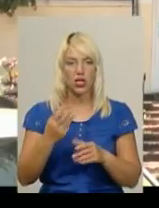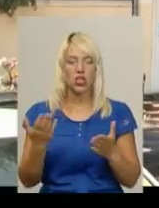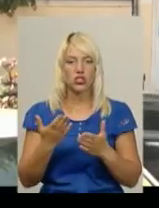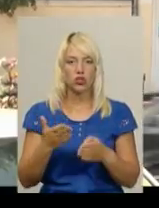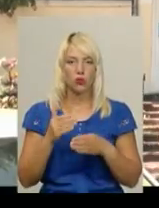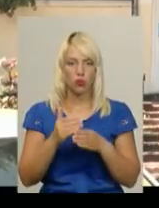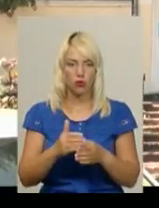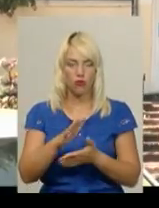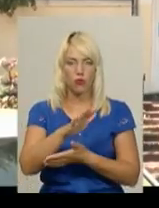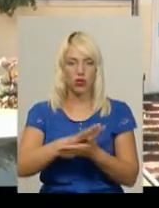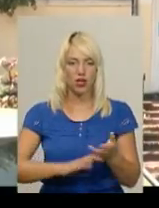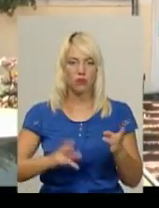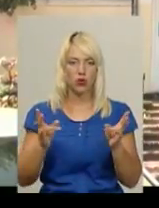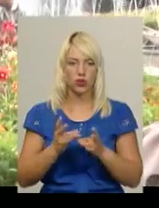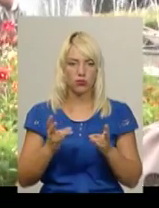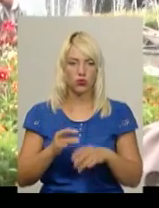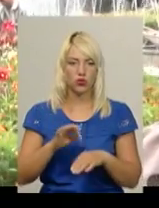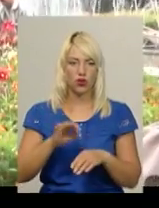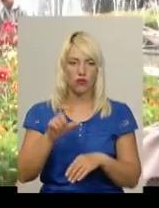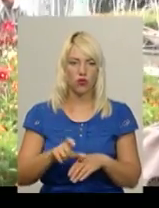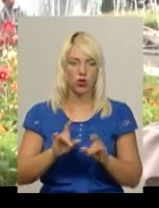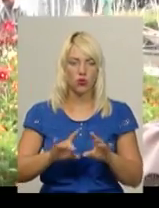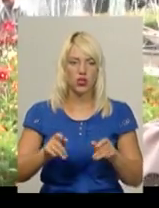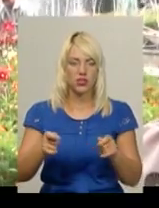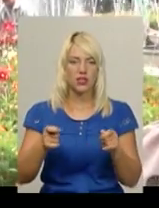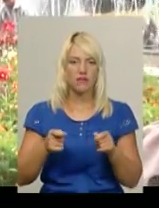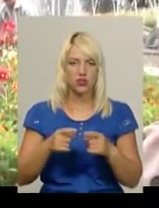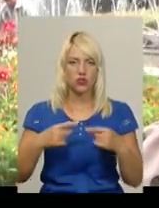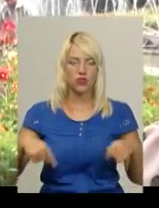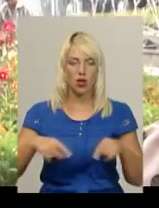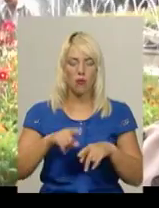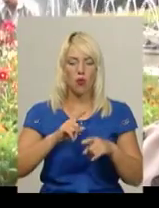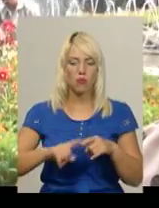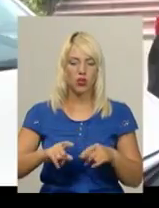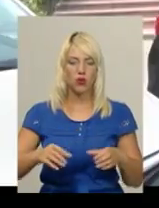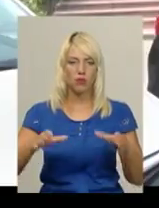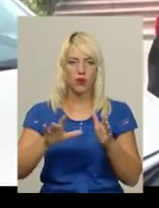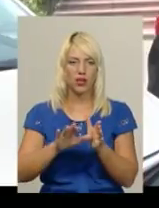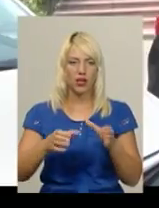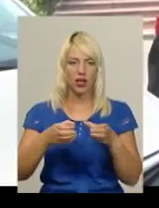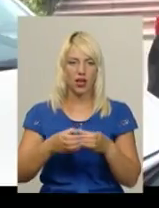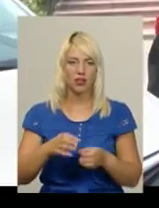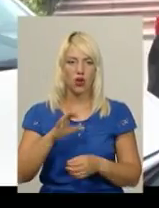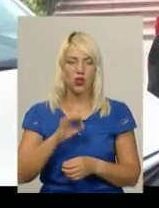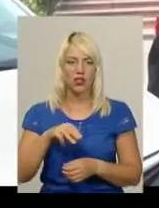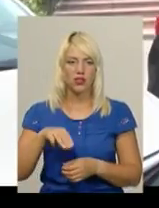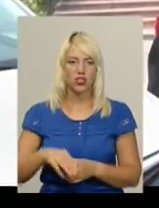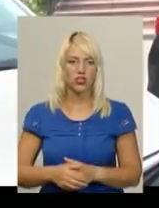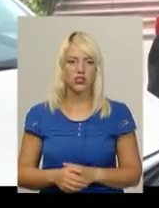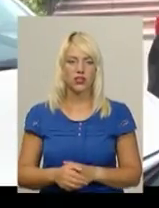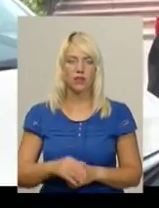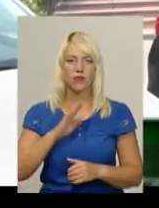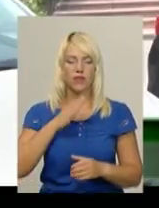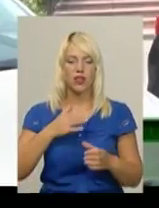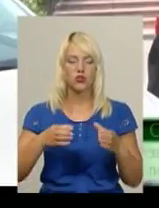допомоги в подальшому потребуватиме хворий, пояснює завідувачка відділення мобільної бригади паліативної допомоги Олена Тарчинська. В